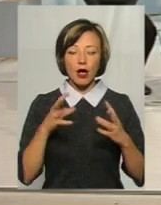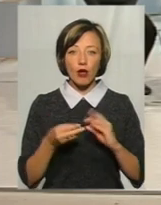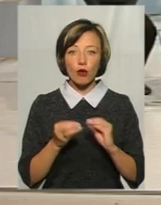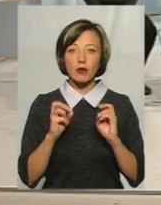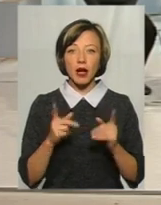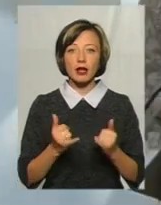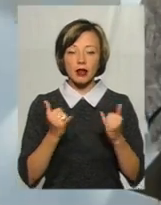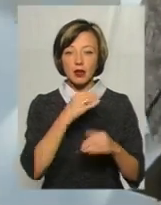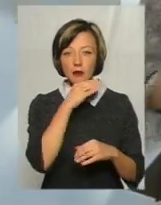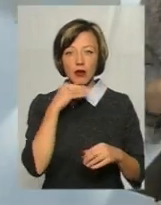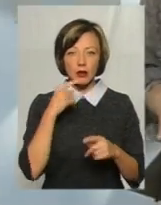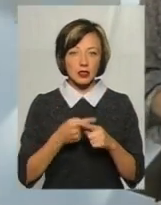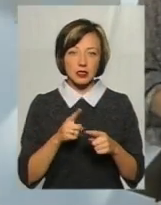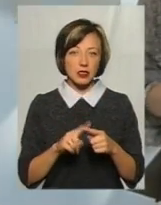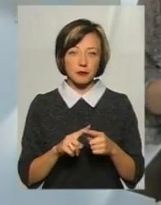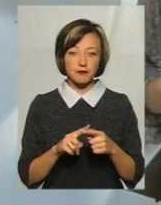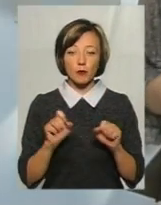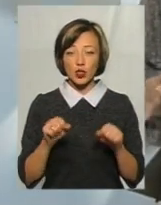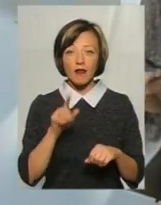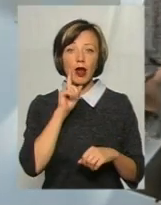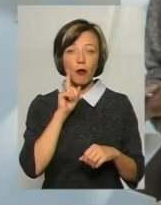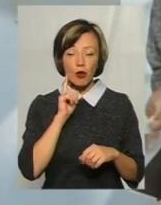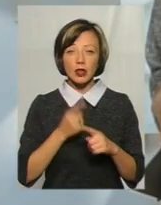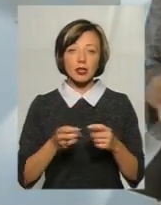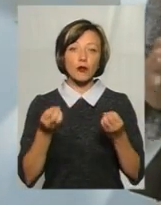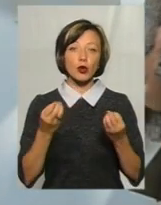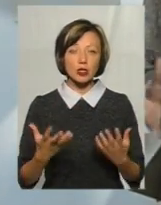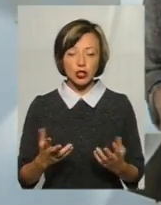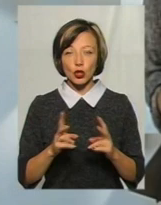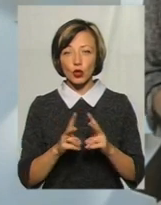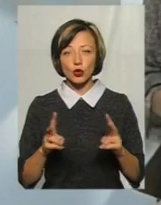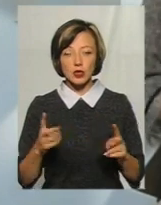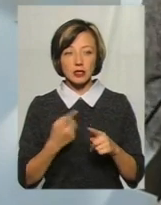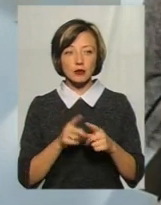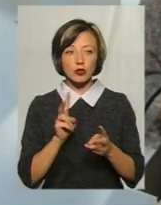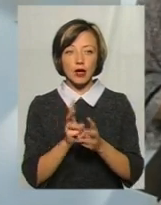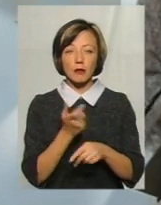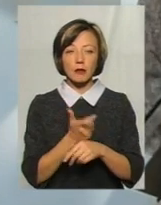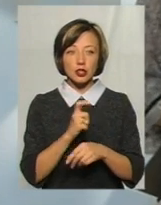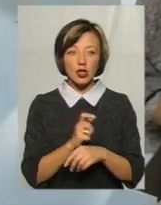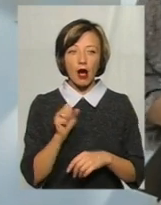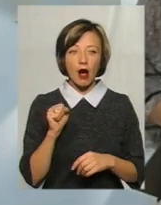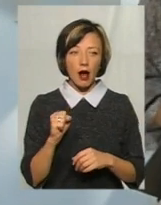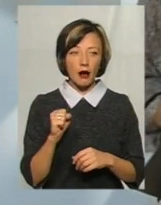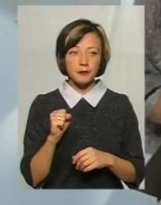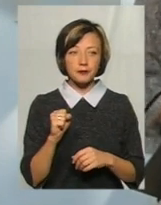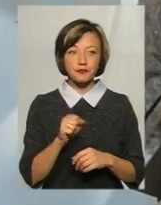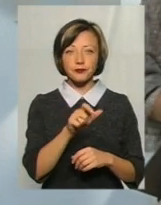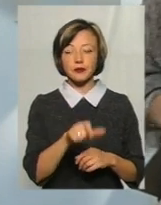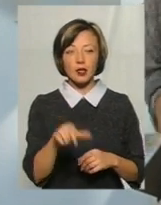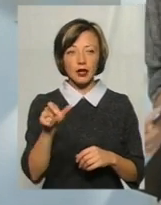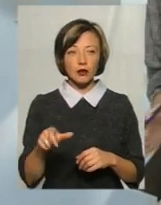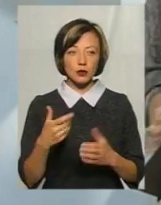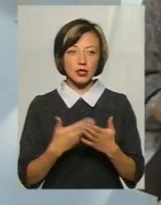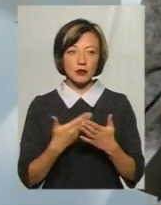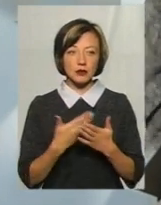що для багатьох, можливо, для молодшого покоління це простіше, хтось з тим зустрічався більше. А люди навіть